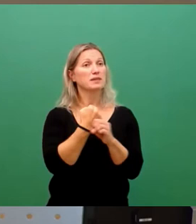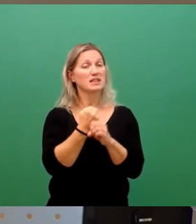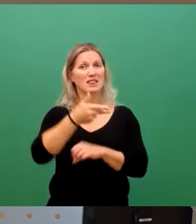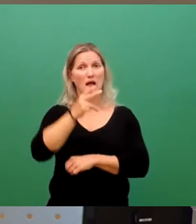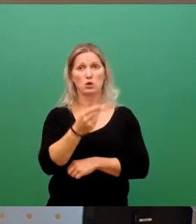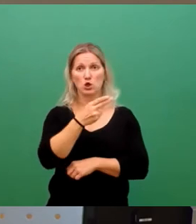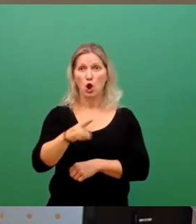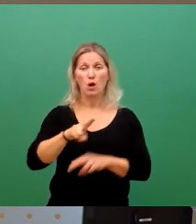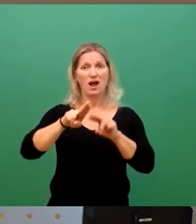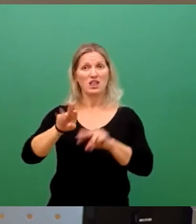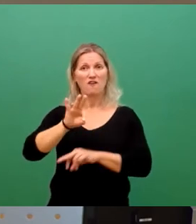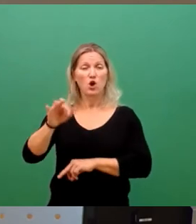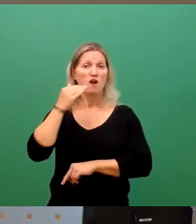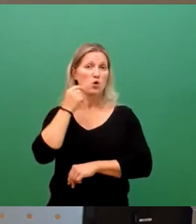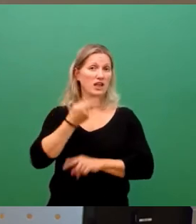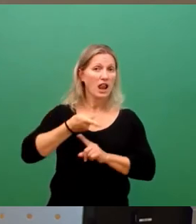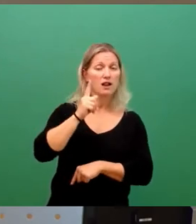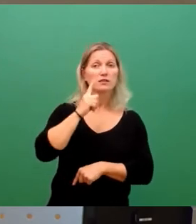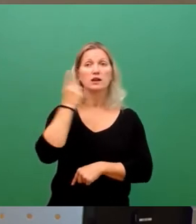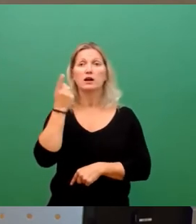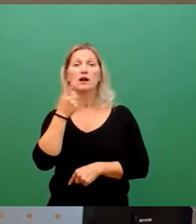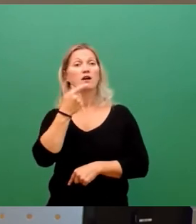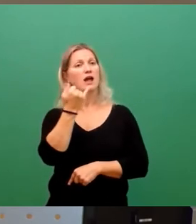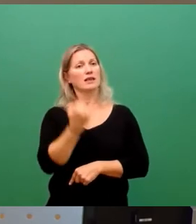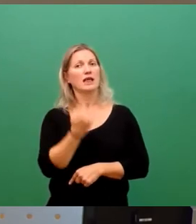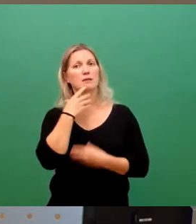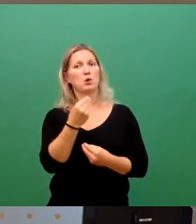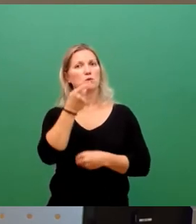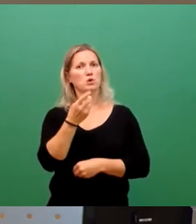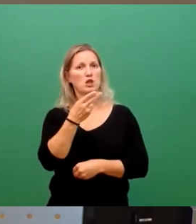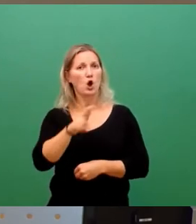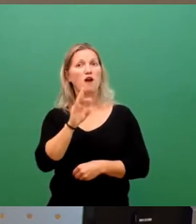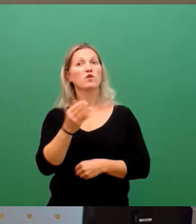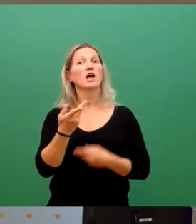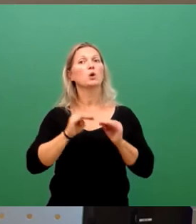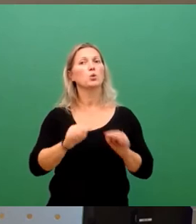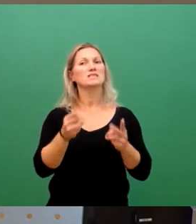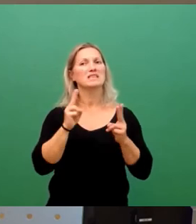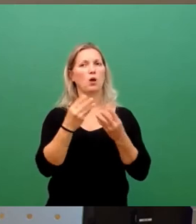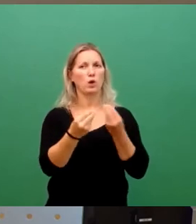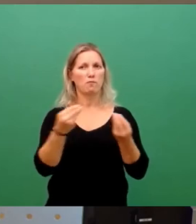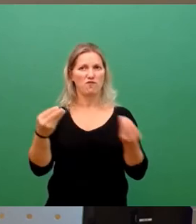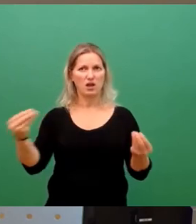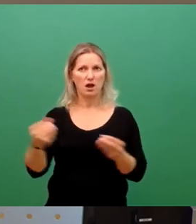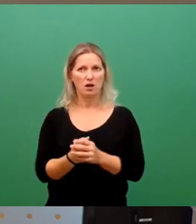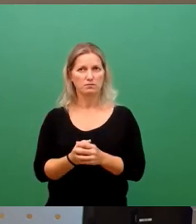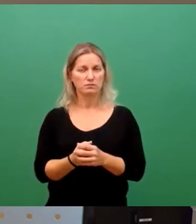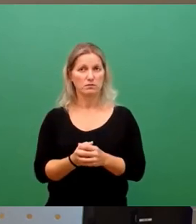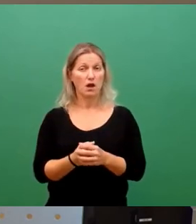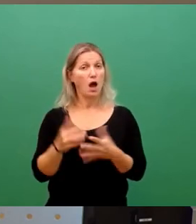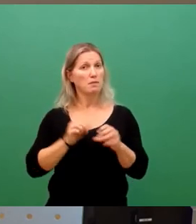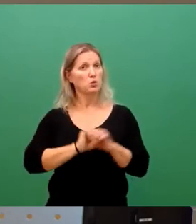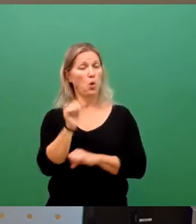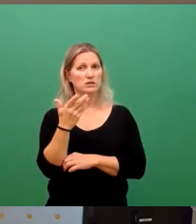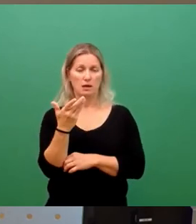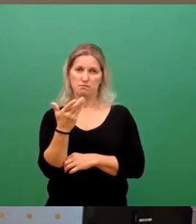Erhöhungen des Wohngeldes, Kinderzuschläge von 100 Euro je Kind für Grundsicherungsempfänger. Dennoch, die Entscheidungsblockade und die Kommunikation